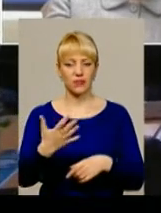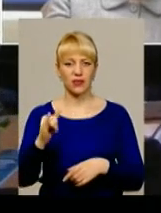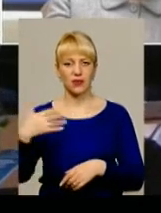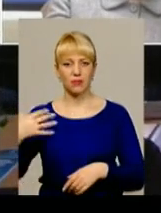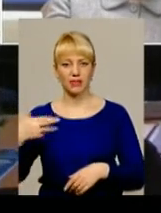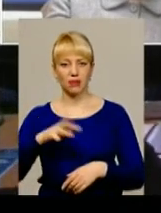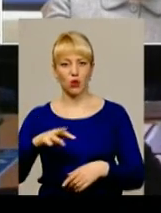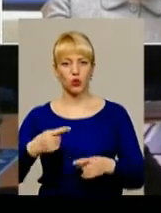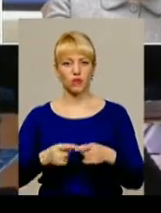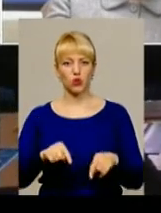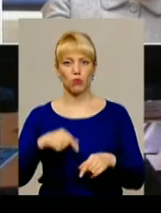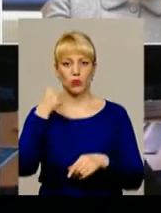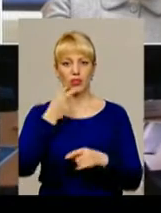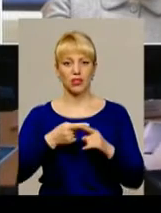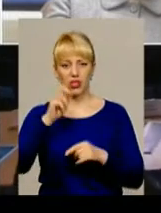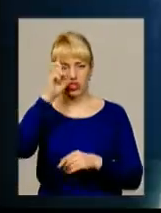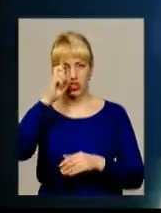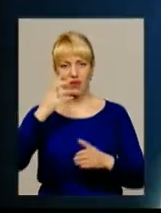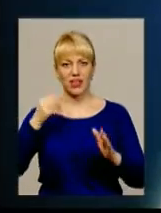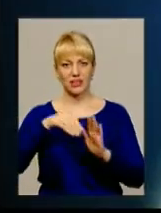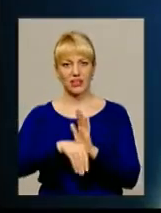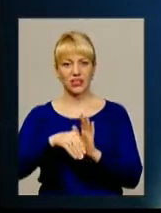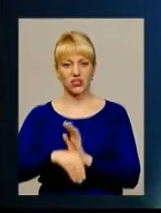цього року. Це наша державна інвестиція.